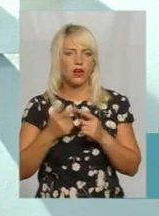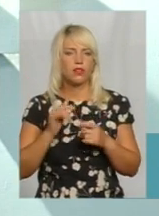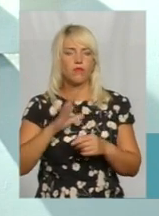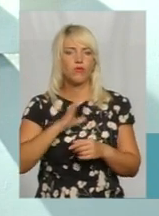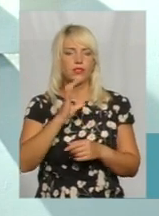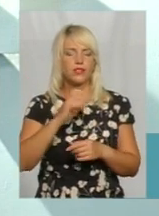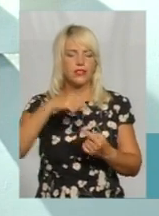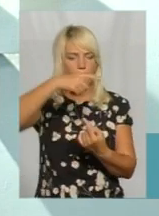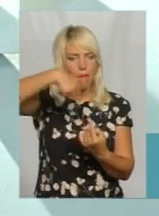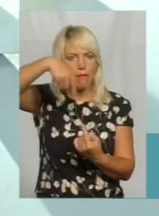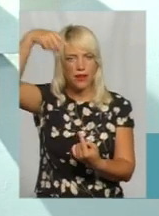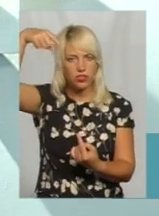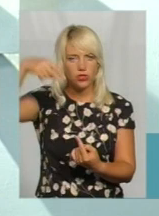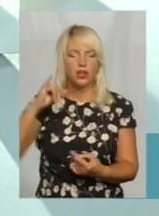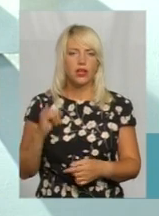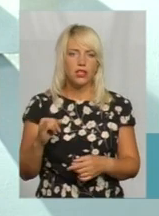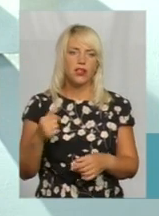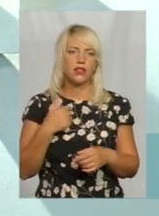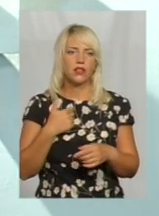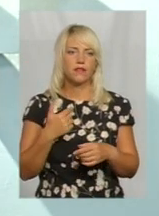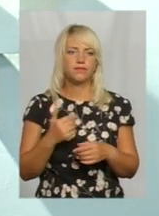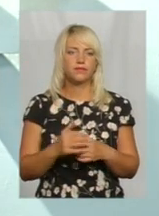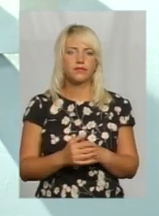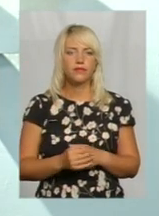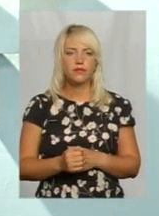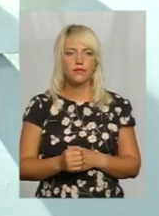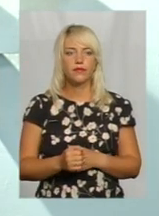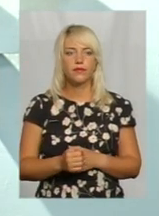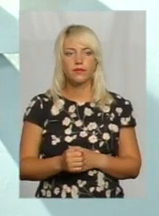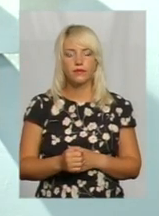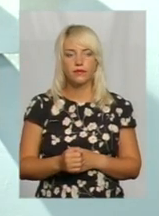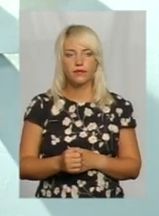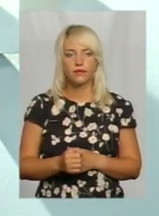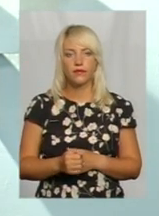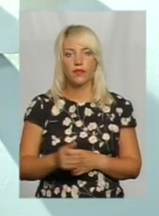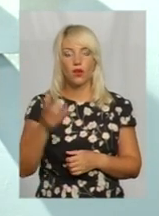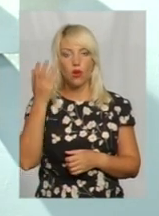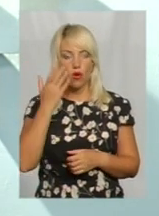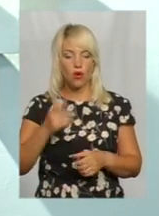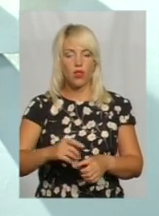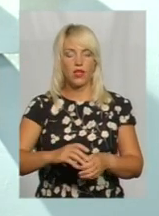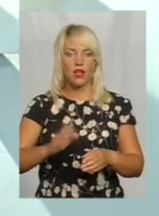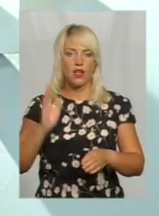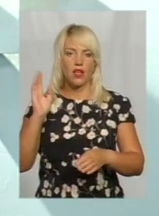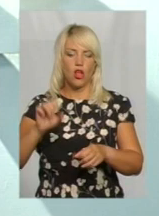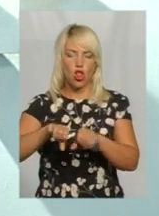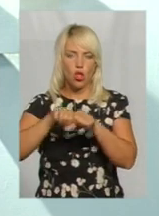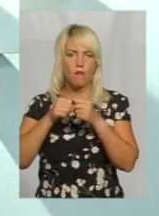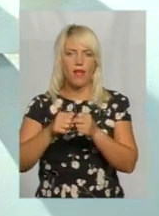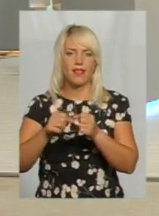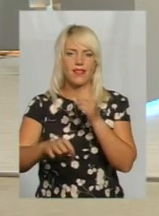смерть, як би назвати такі, значить... Не знаю знову, як воно зветься. І коли ламало дерева, і кидало,